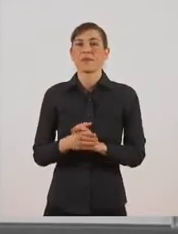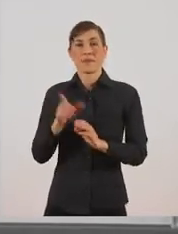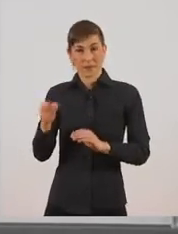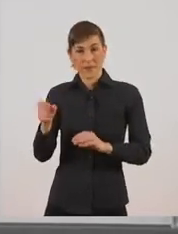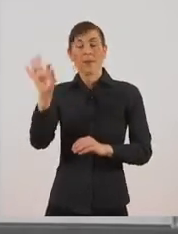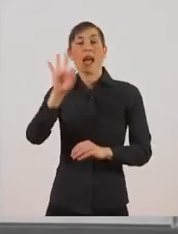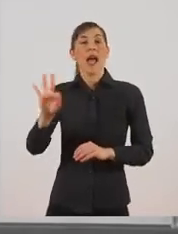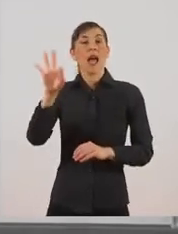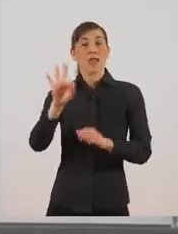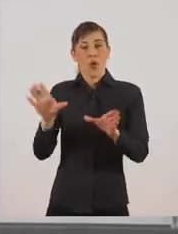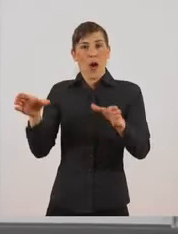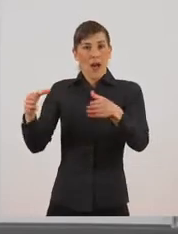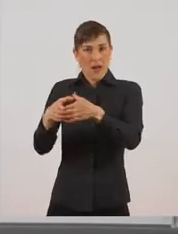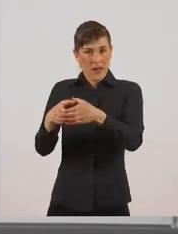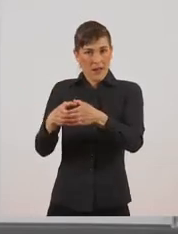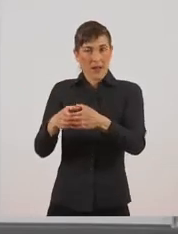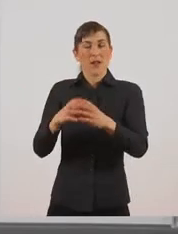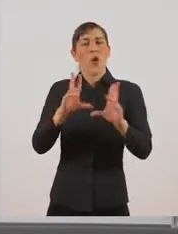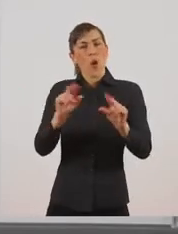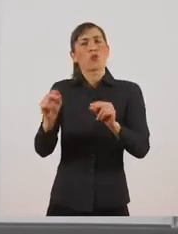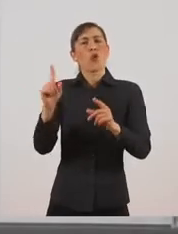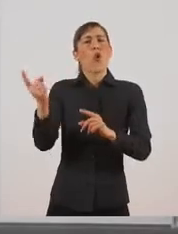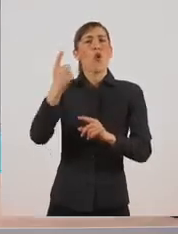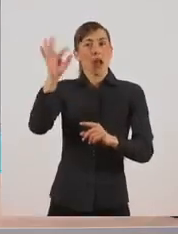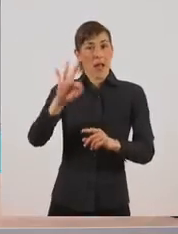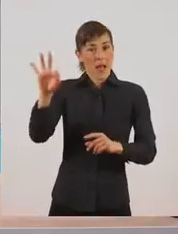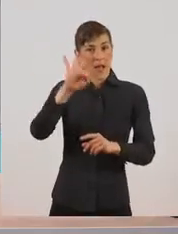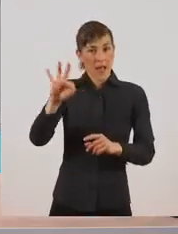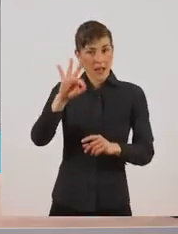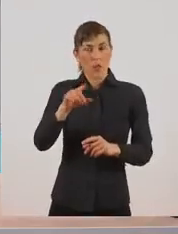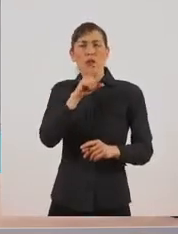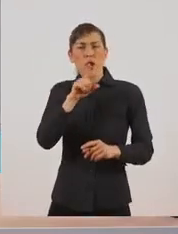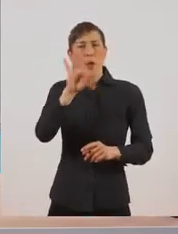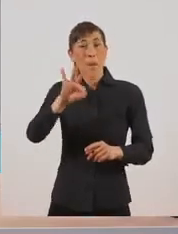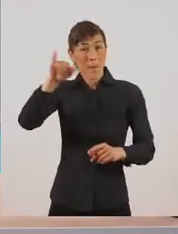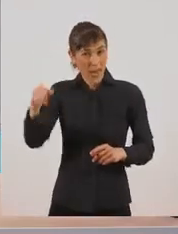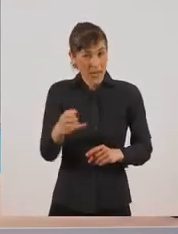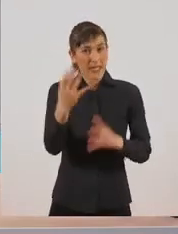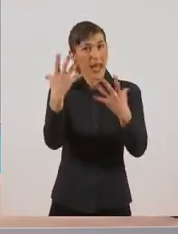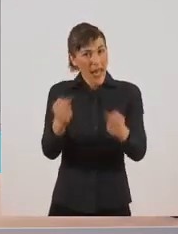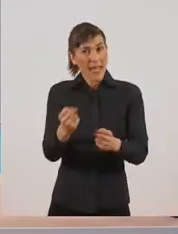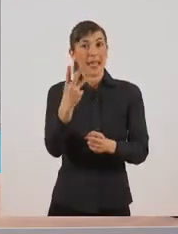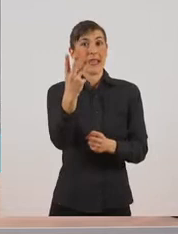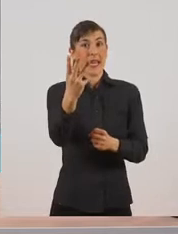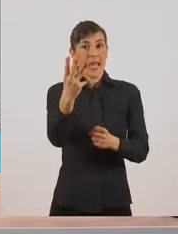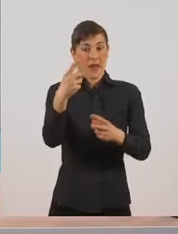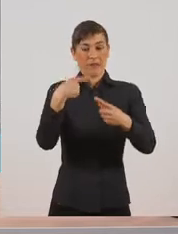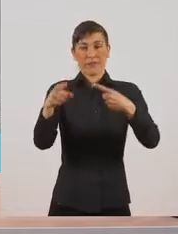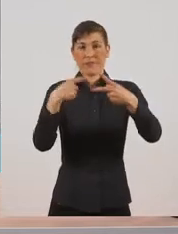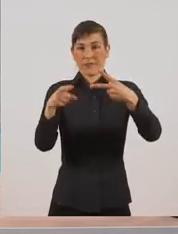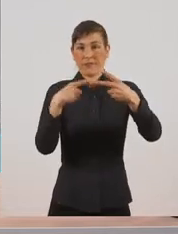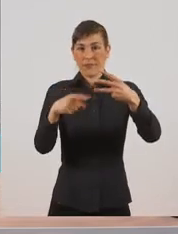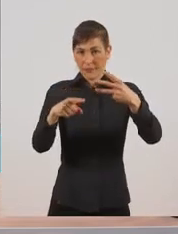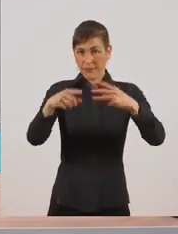έντομα. Όπως όλα τα έντομα, έτσι και το σώμα της μέλισσας χωρίζεται σε τρία μέρη, τα οποία